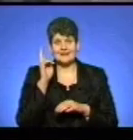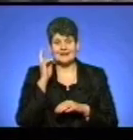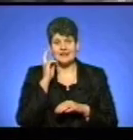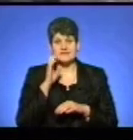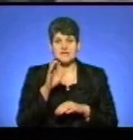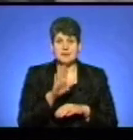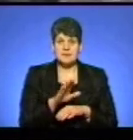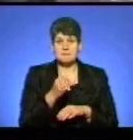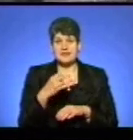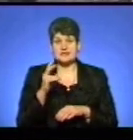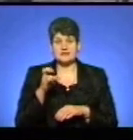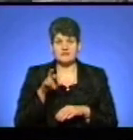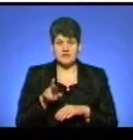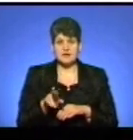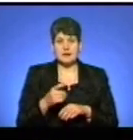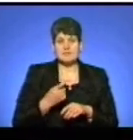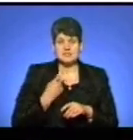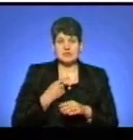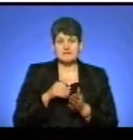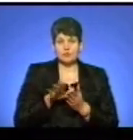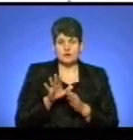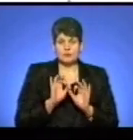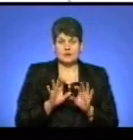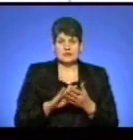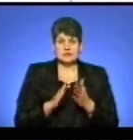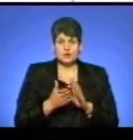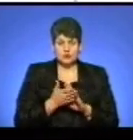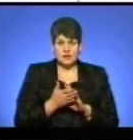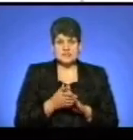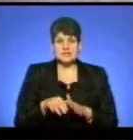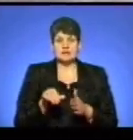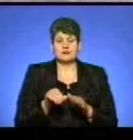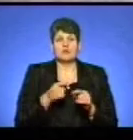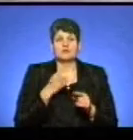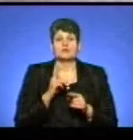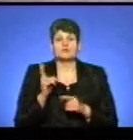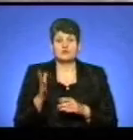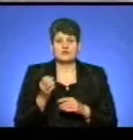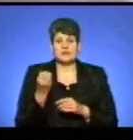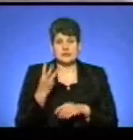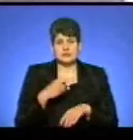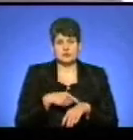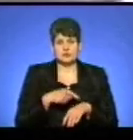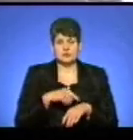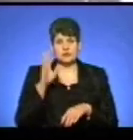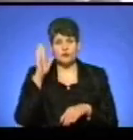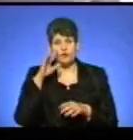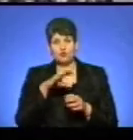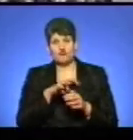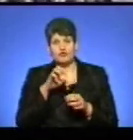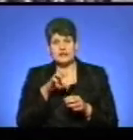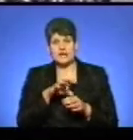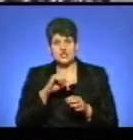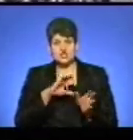15 квітня. Майстри відмовились скоментувати ситуацію на камеру та представлятись. О 13-й годині воду відкачали.